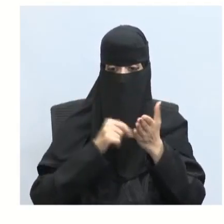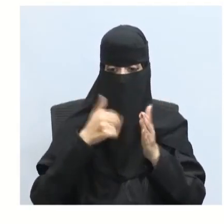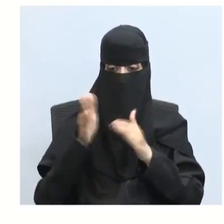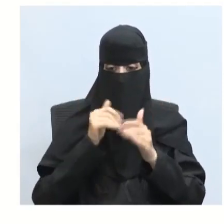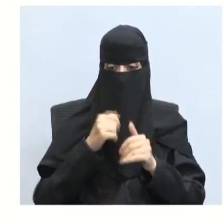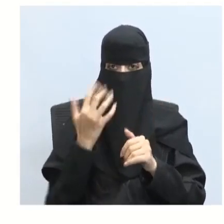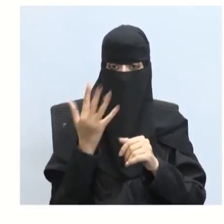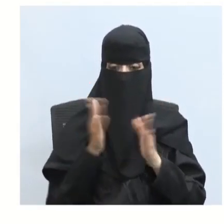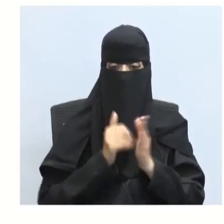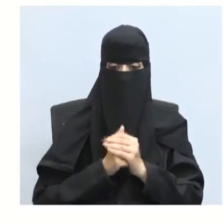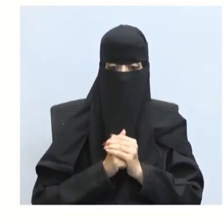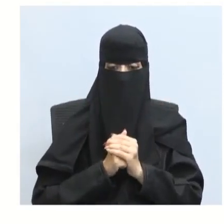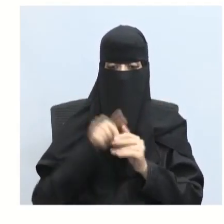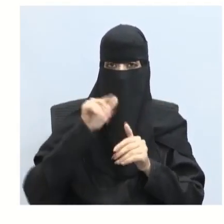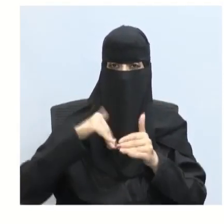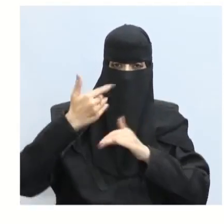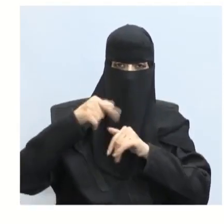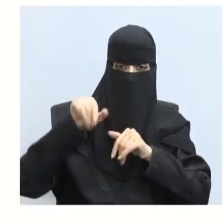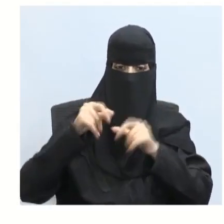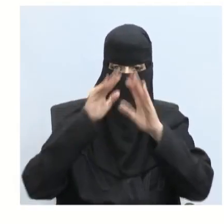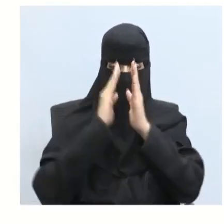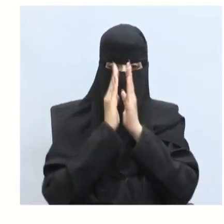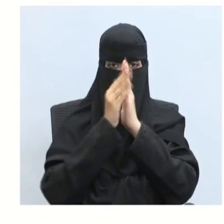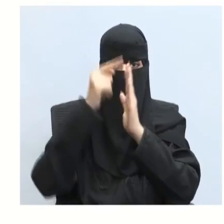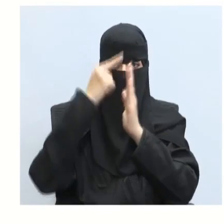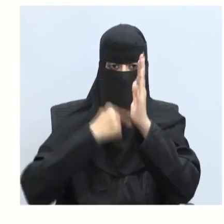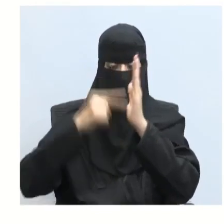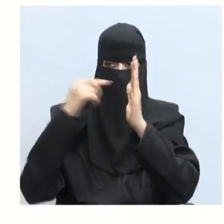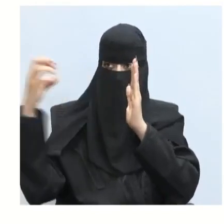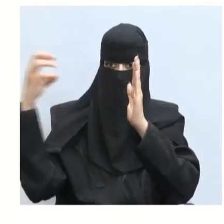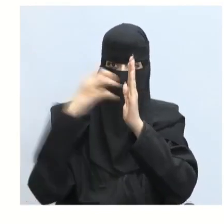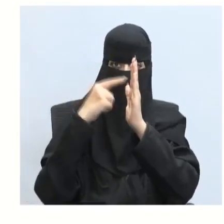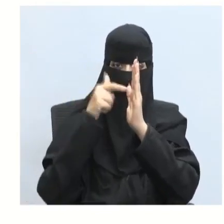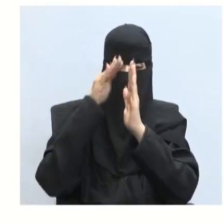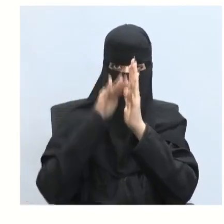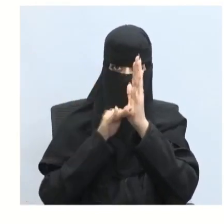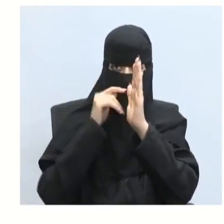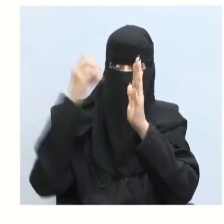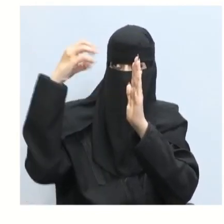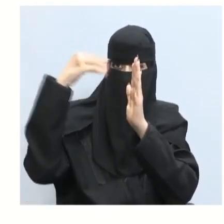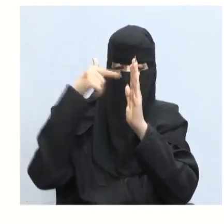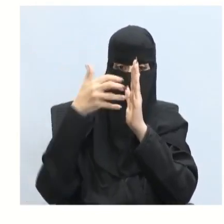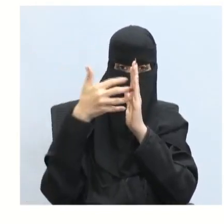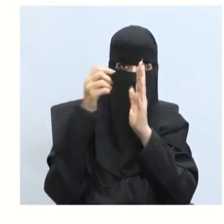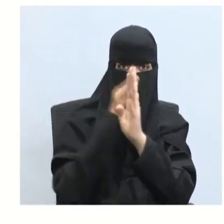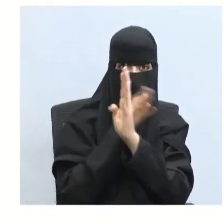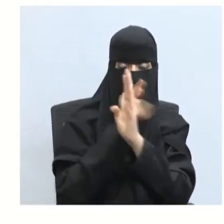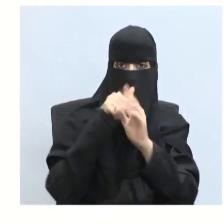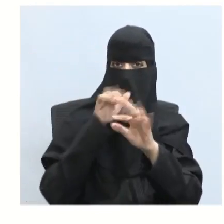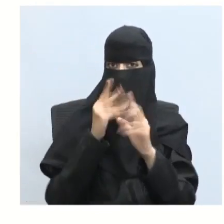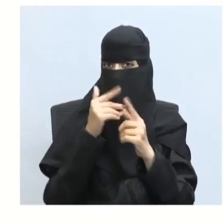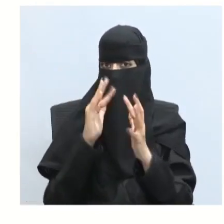يكون موازي يؤدي مرشح الاستقطاب إلى خفض شدة الضوء النافذ من خلاله